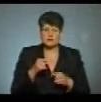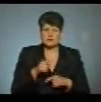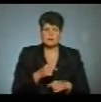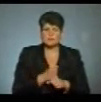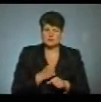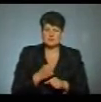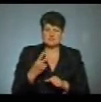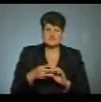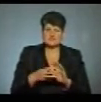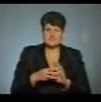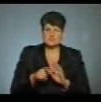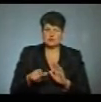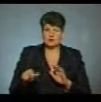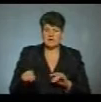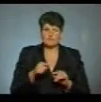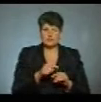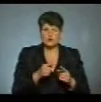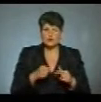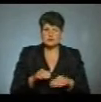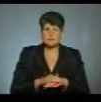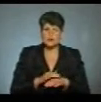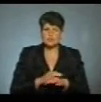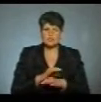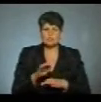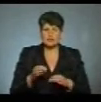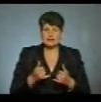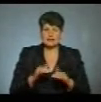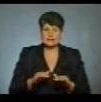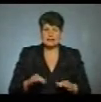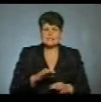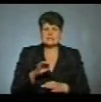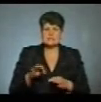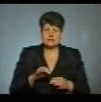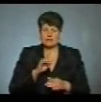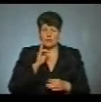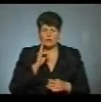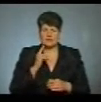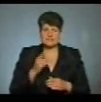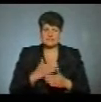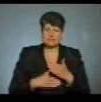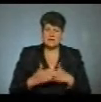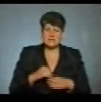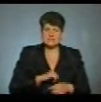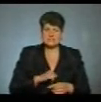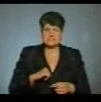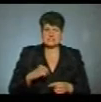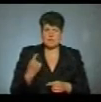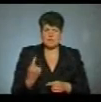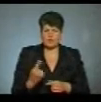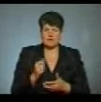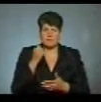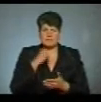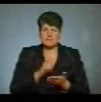працюють 28 людей. Вони організовують благодійні проєкти для дітей-сирід, молоді з інвалідністю, самотніх пенсіонерів та